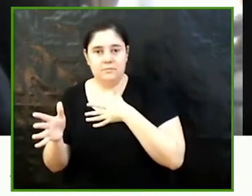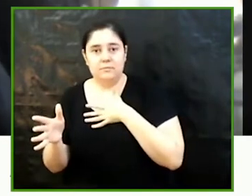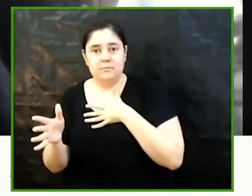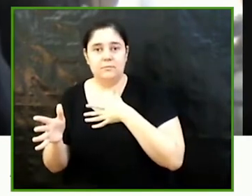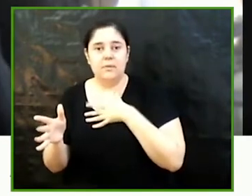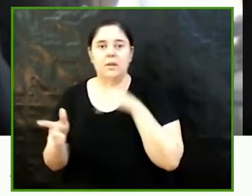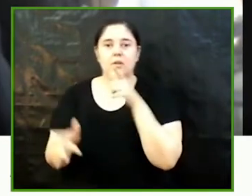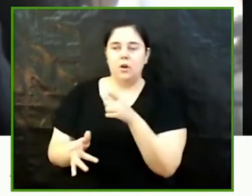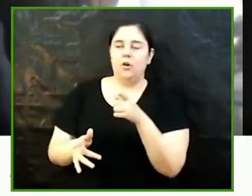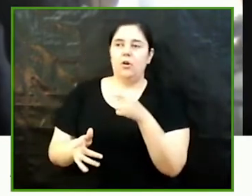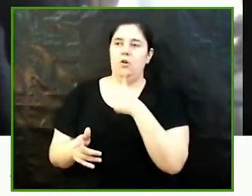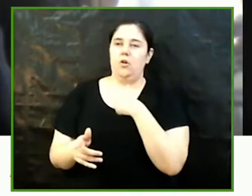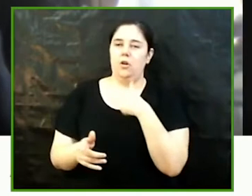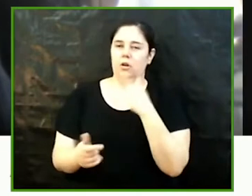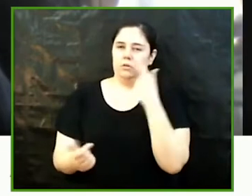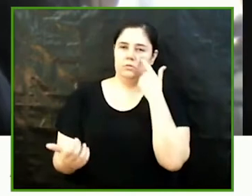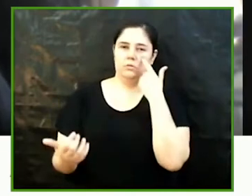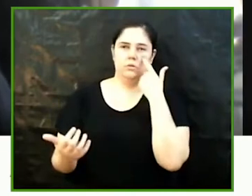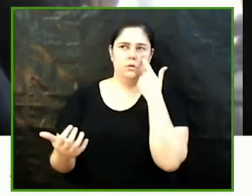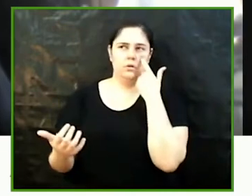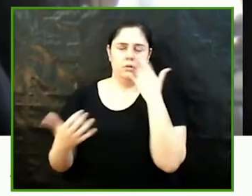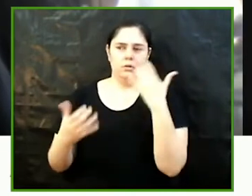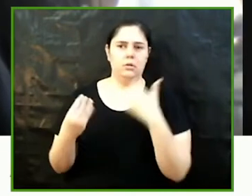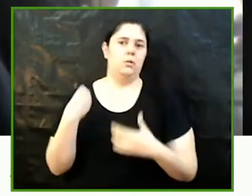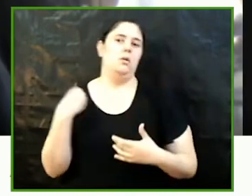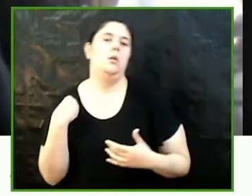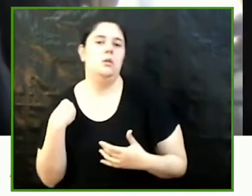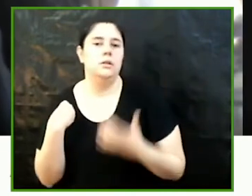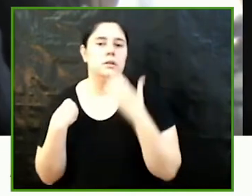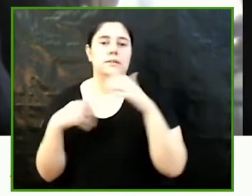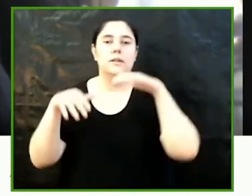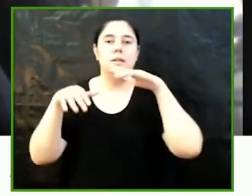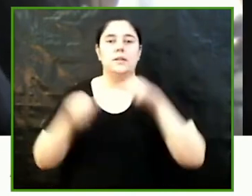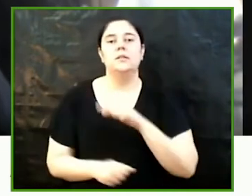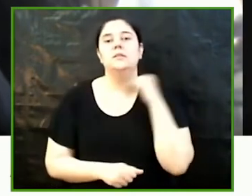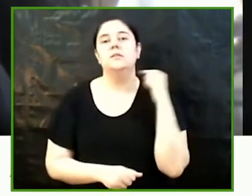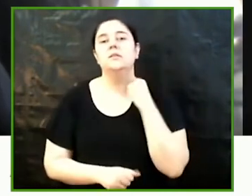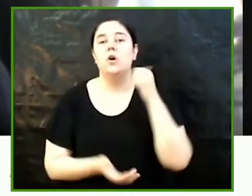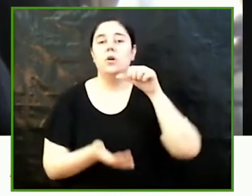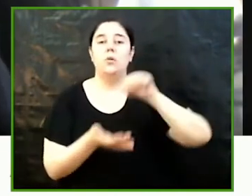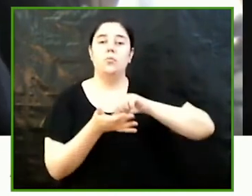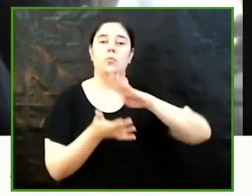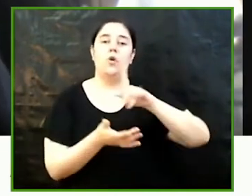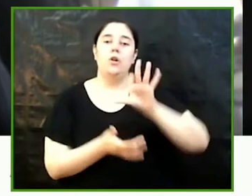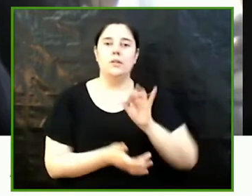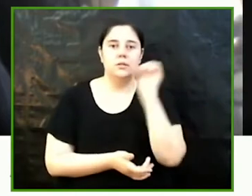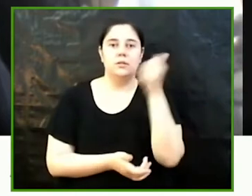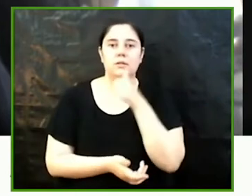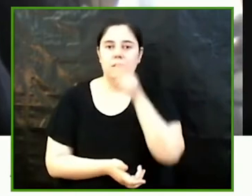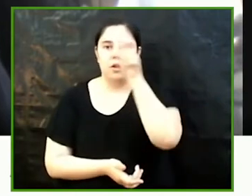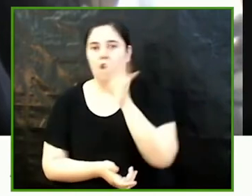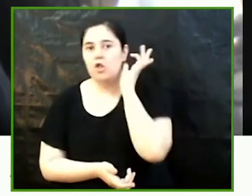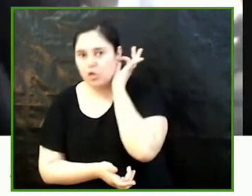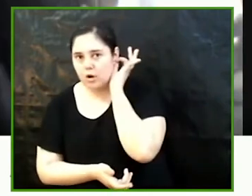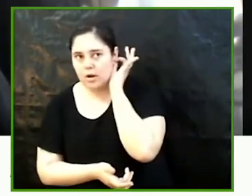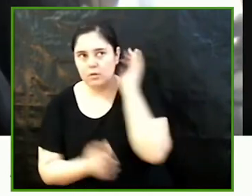m'ha cridat especialment l'atenció el fet que el càrrec sacerdotal més important d'aquesta polis fos exercit per una dona sense pausa